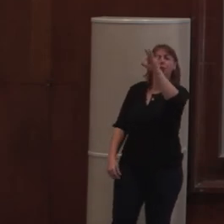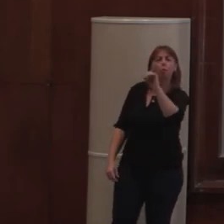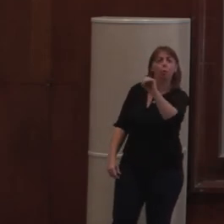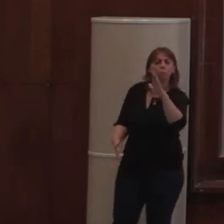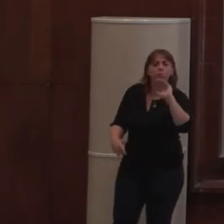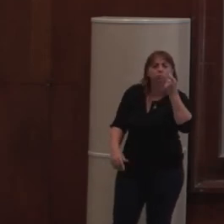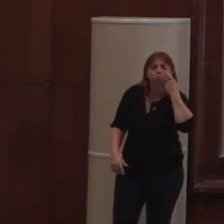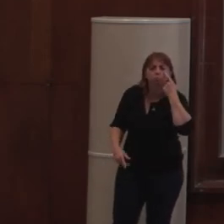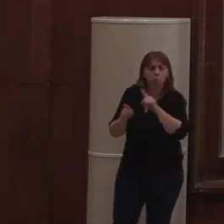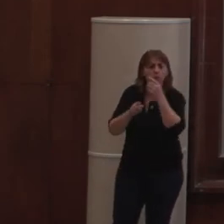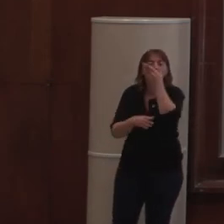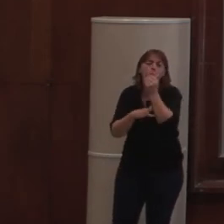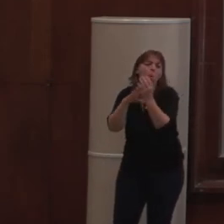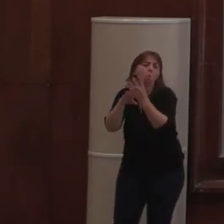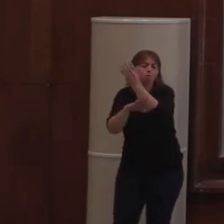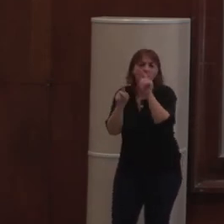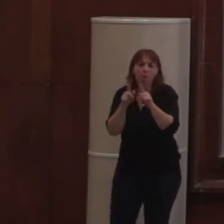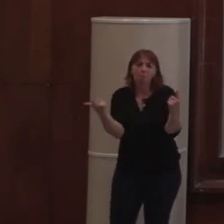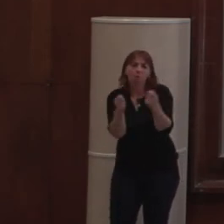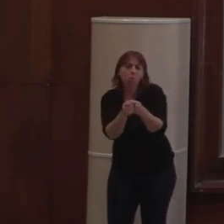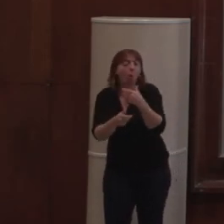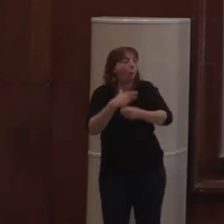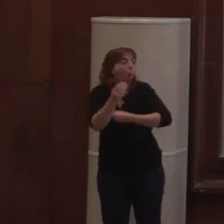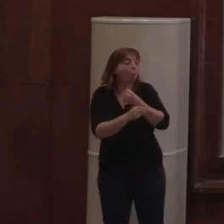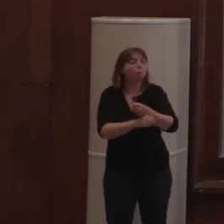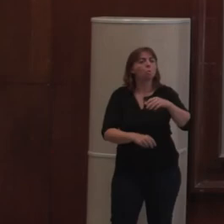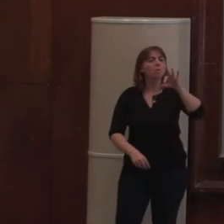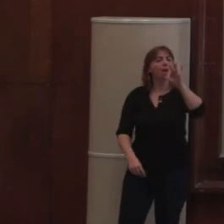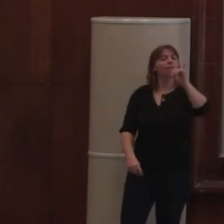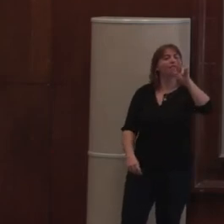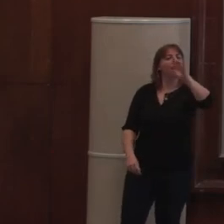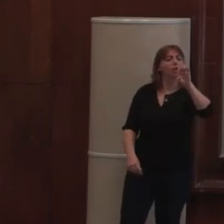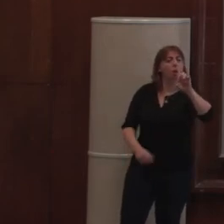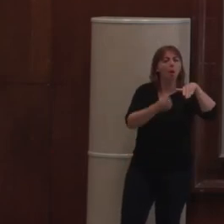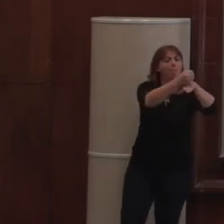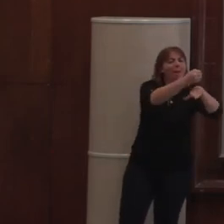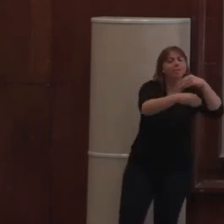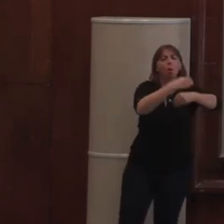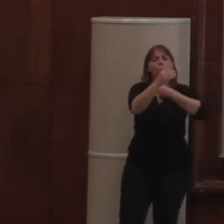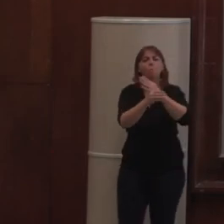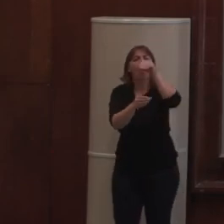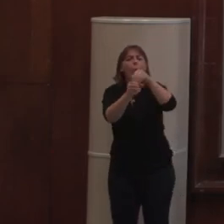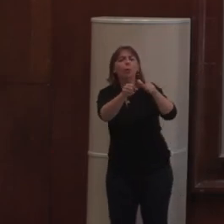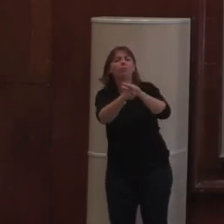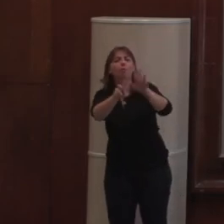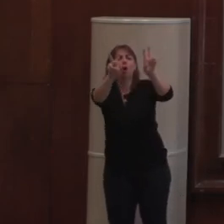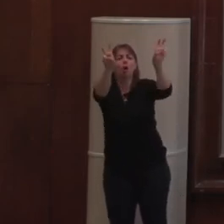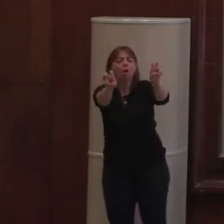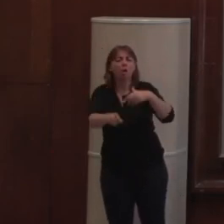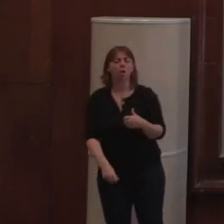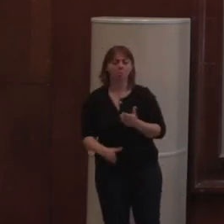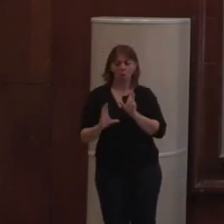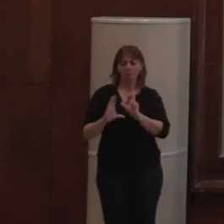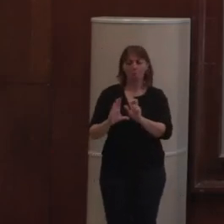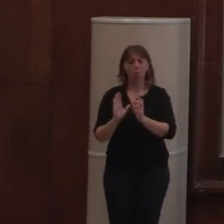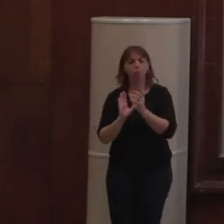parler de Kinto, qui est un très beau projet, qui permet de faire ça. Ou alors des offres commerciales comme Firebase ou Contentful. Pourquoi on prendrait Plon ? Parce